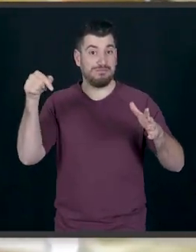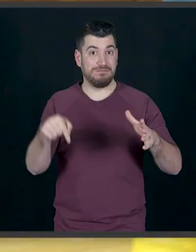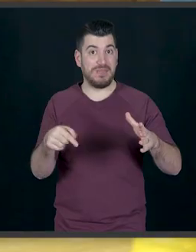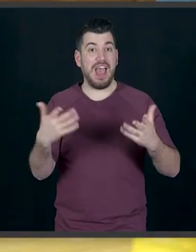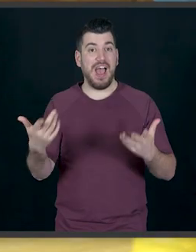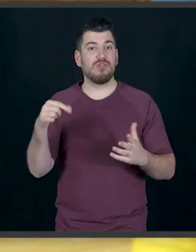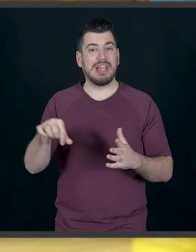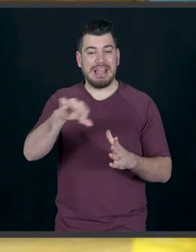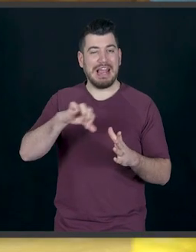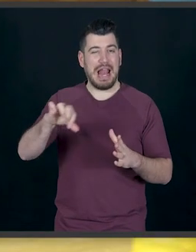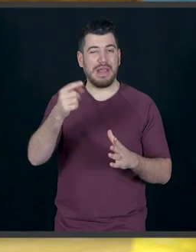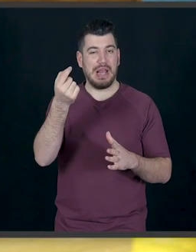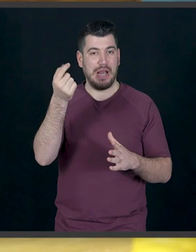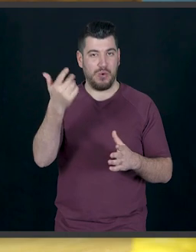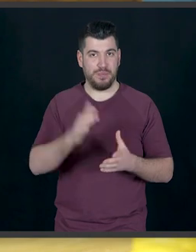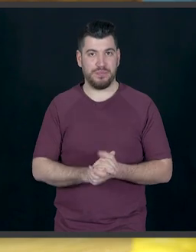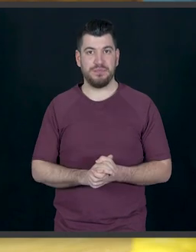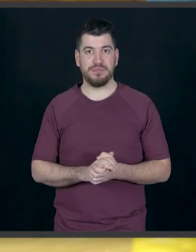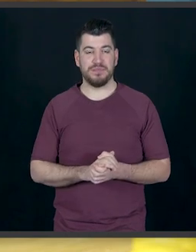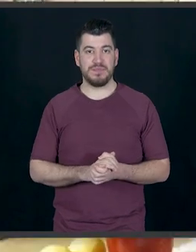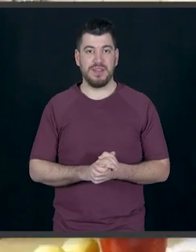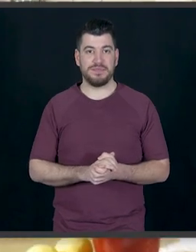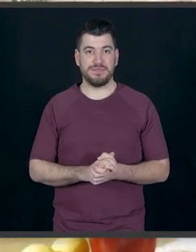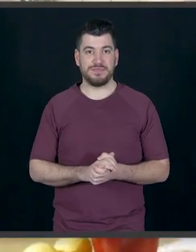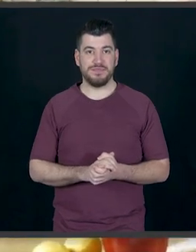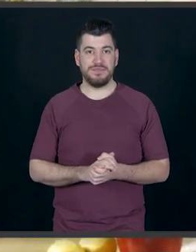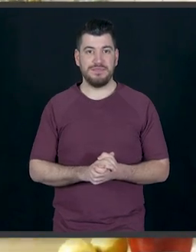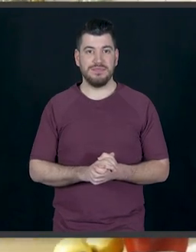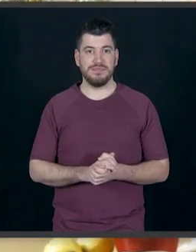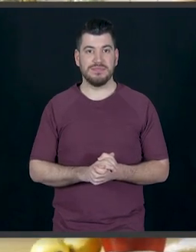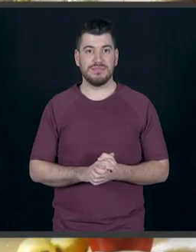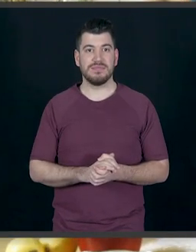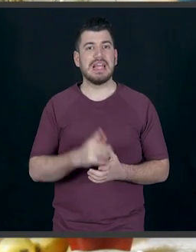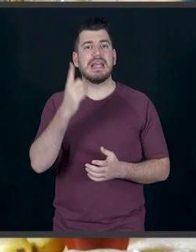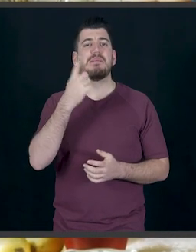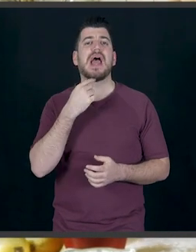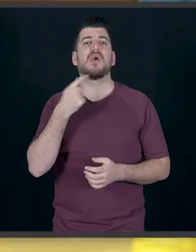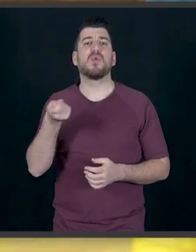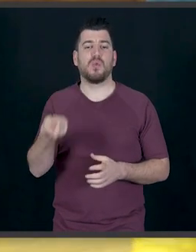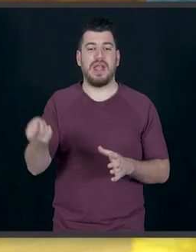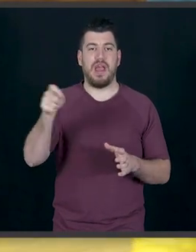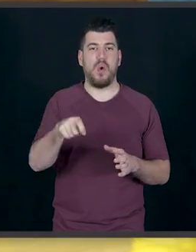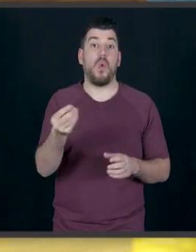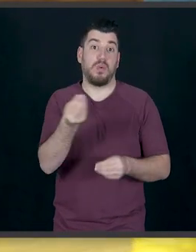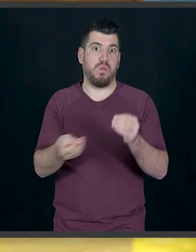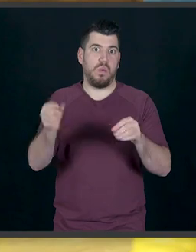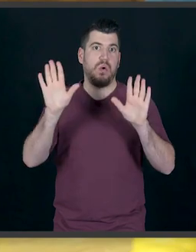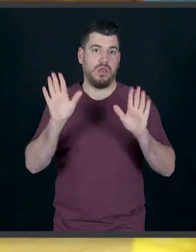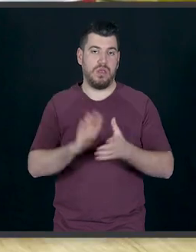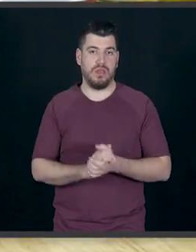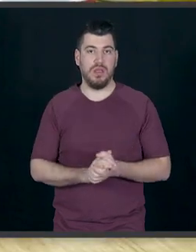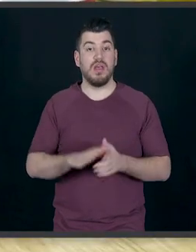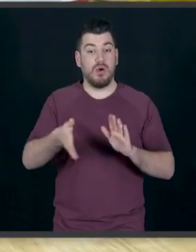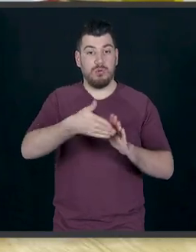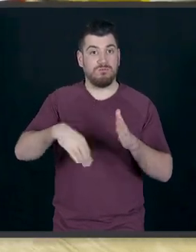Θα βάλω λίγο λαδάκι στο μπολ, πολύ λίγο, μια κουταλιά του γλυκού όχι παραπάνω. Θα αλείψω